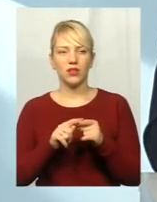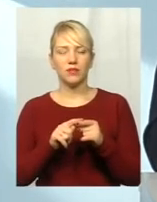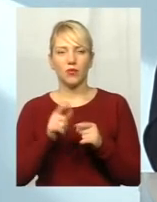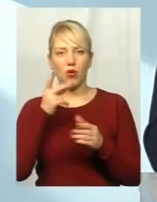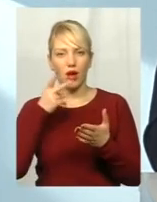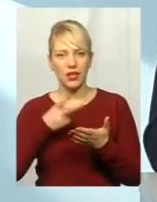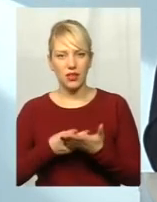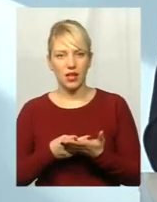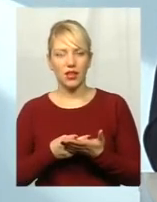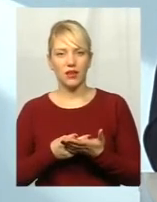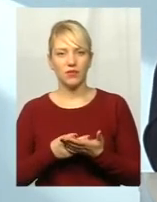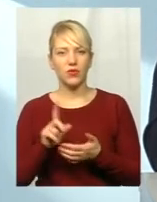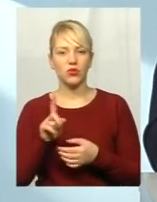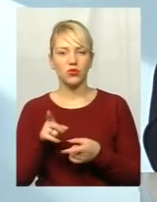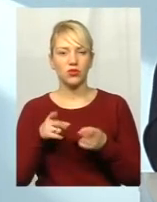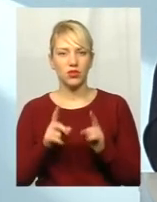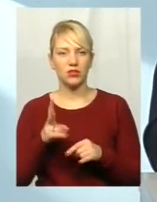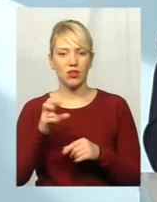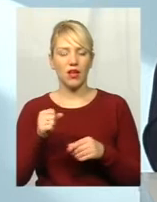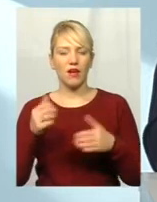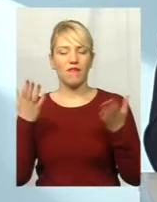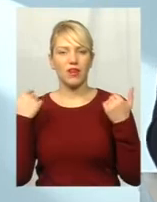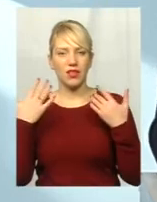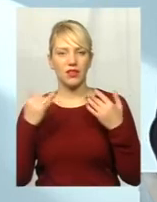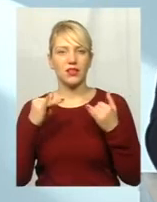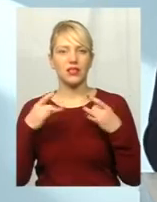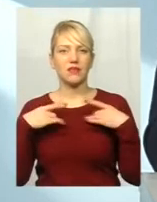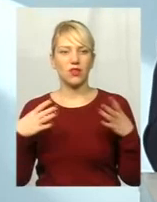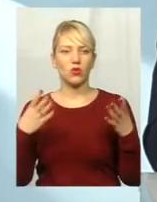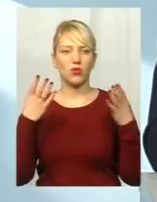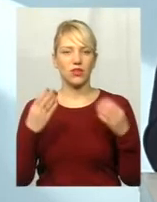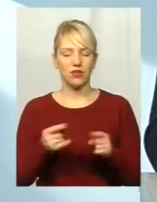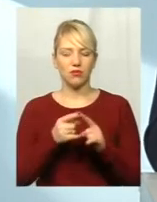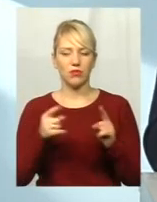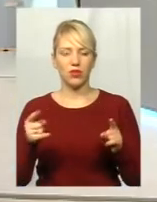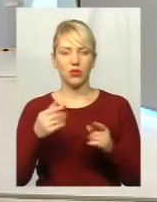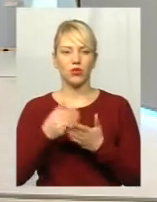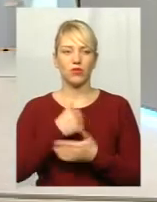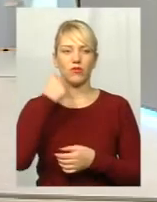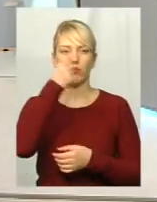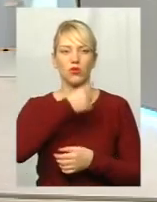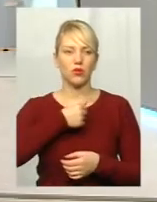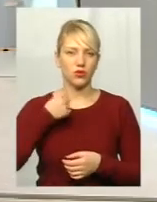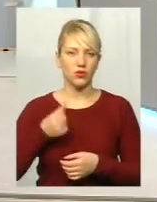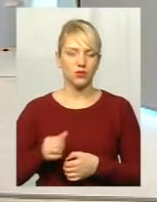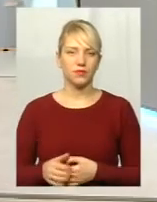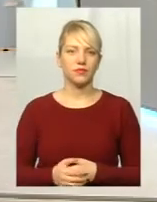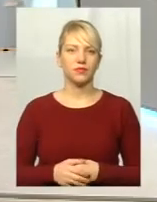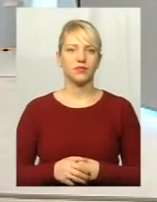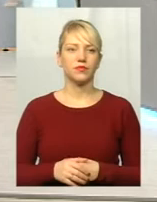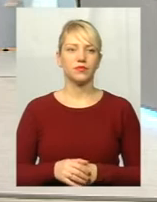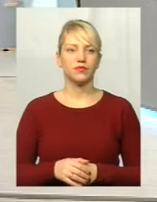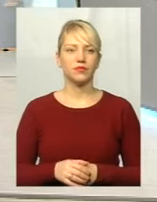показала, що на вихідні святкові дні, період святкових днів новорічних свят,